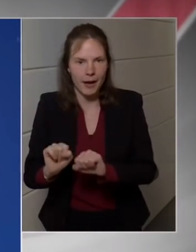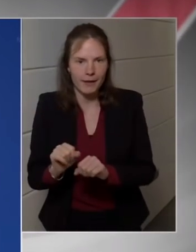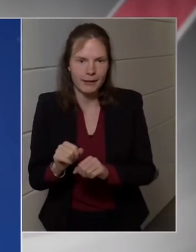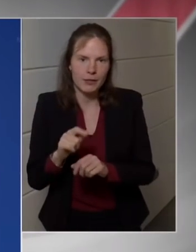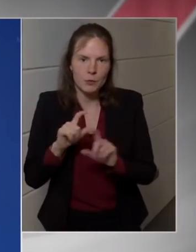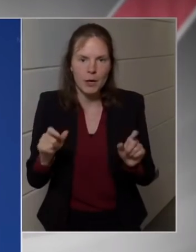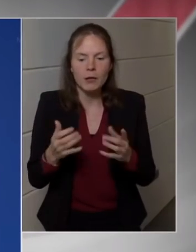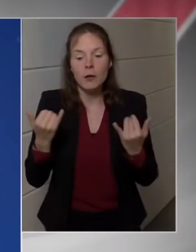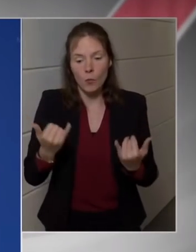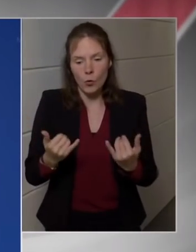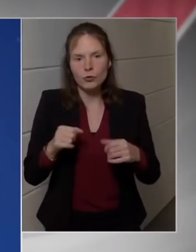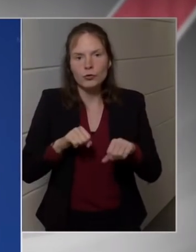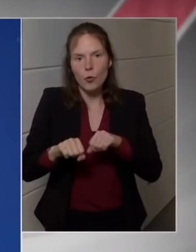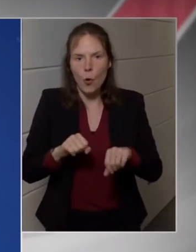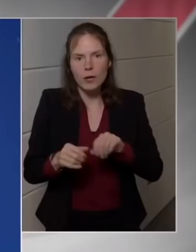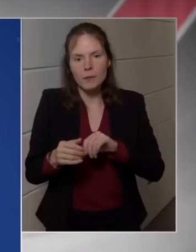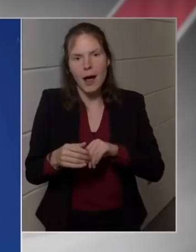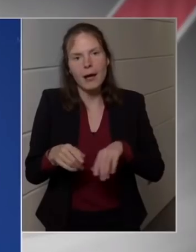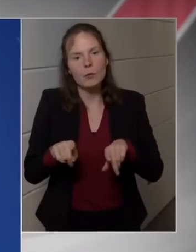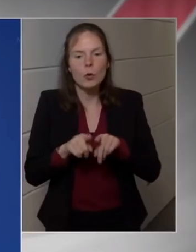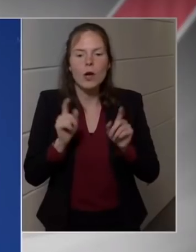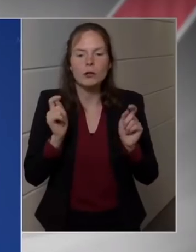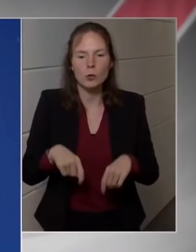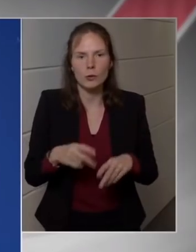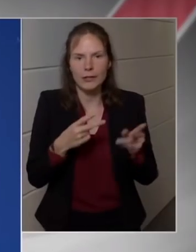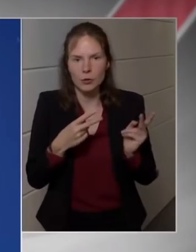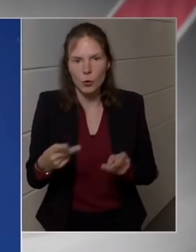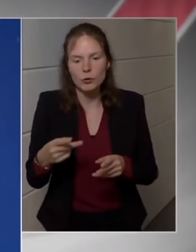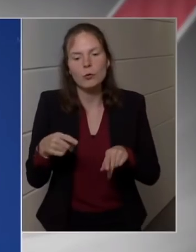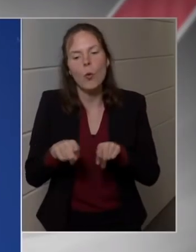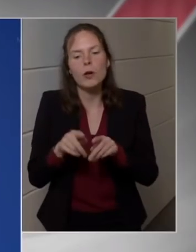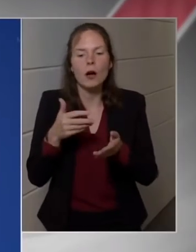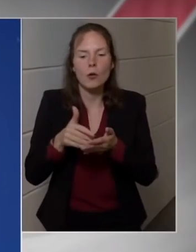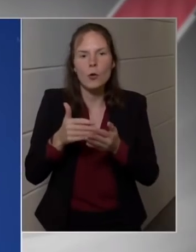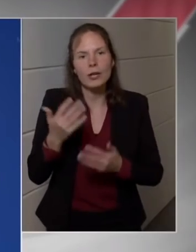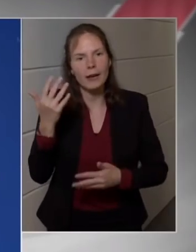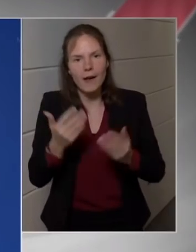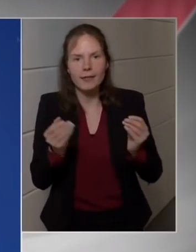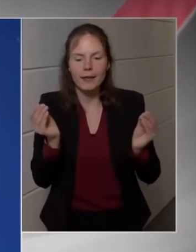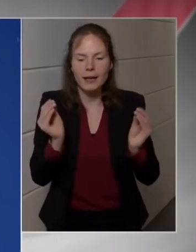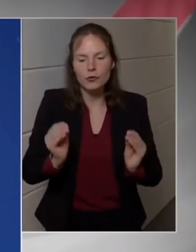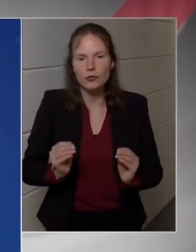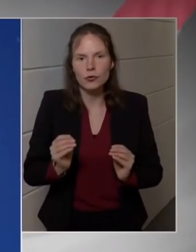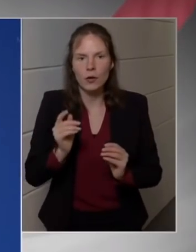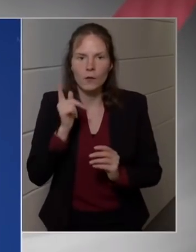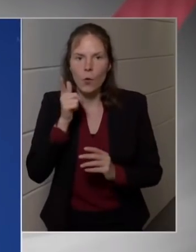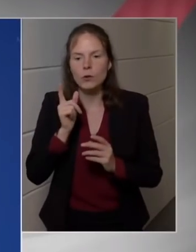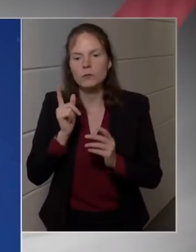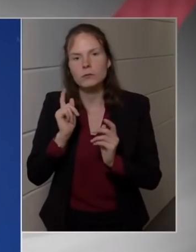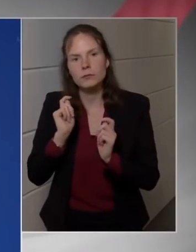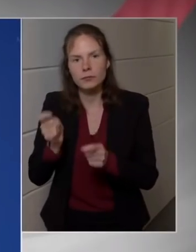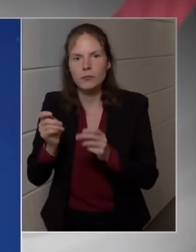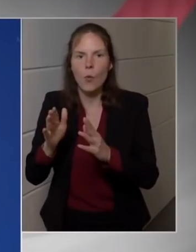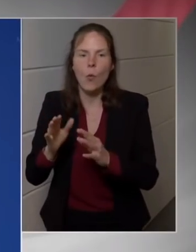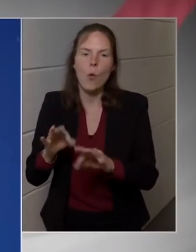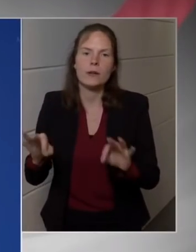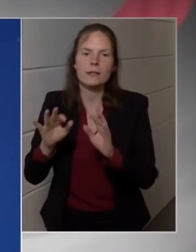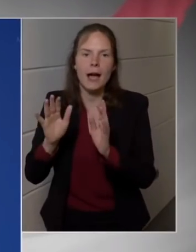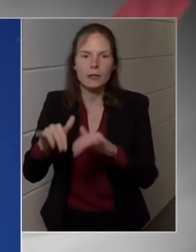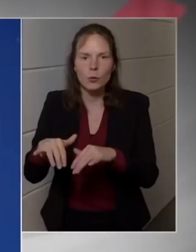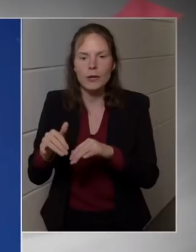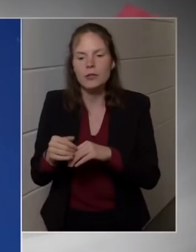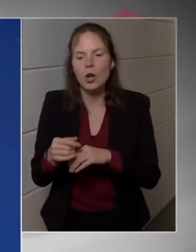mindent meg kell tenni a rezsicsökkentés, a családtámogatások és a nyugdíjak megvédéséért, és most a kormány olyan